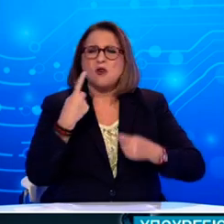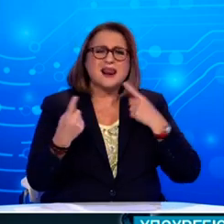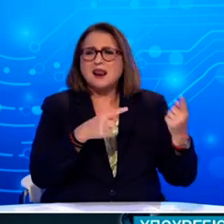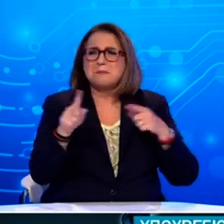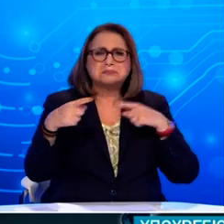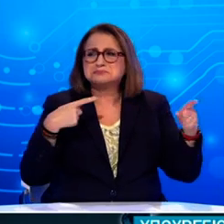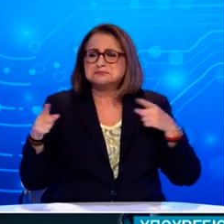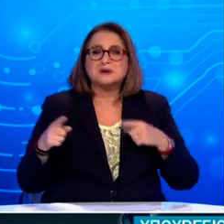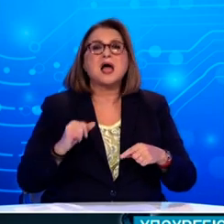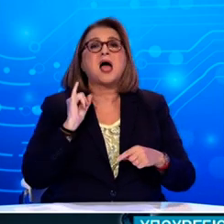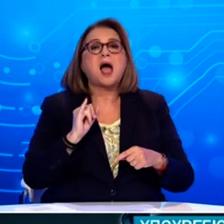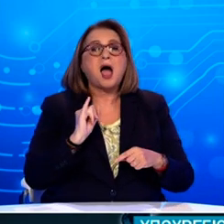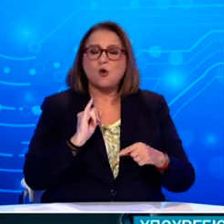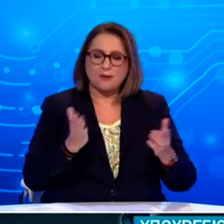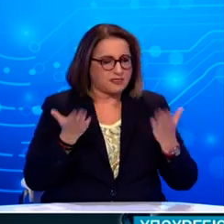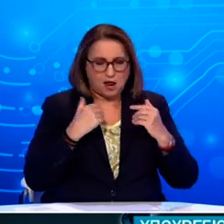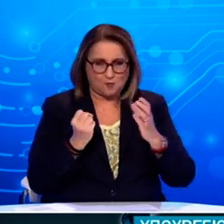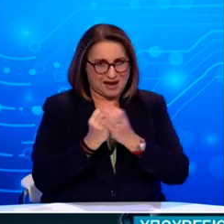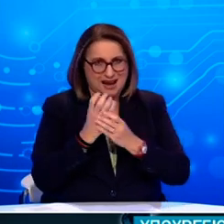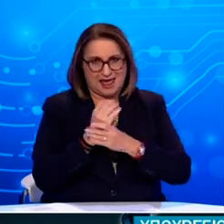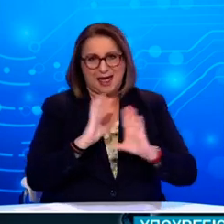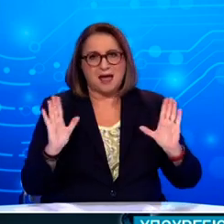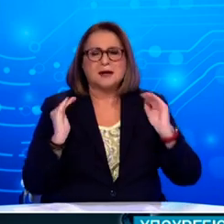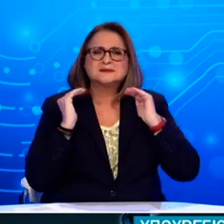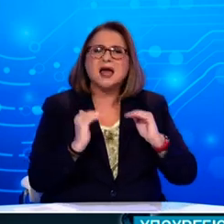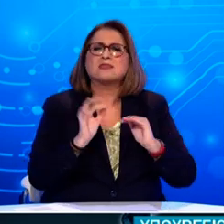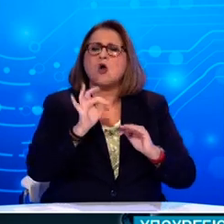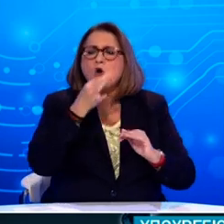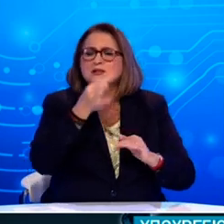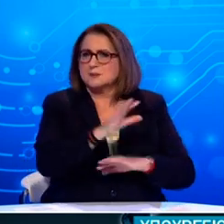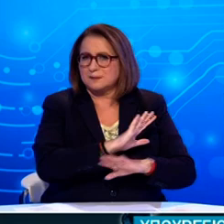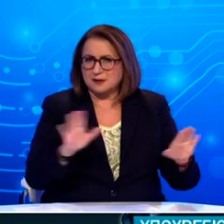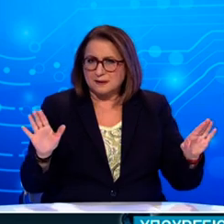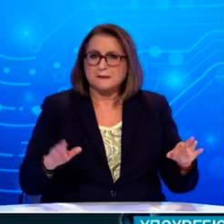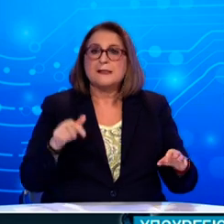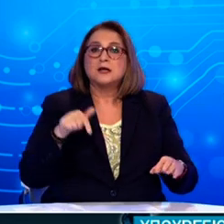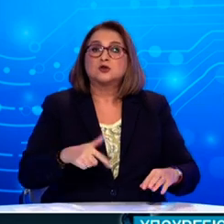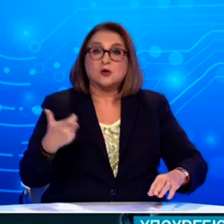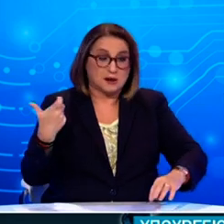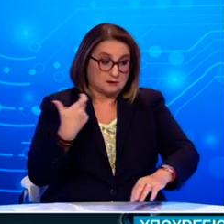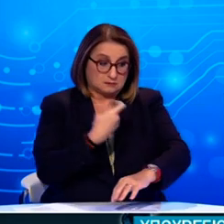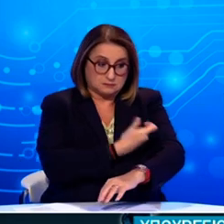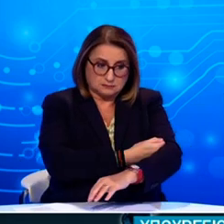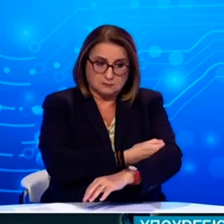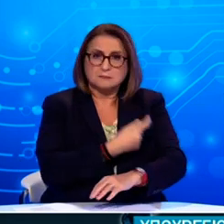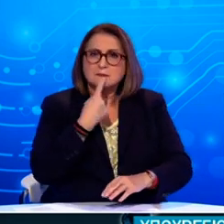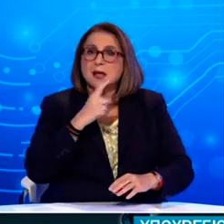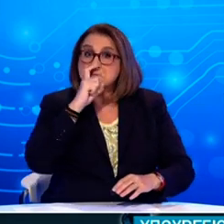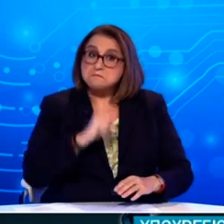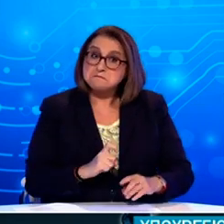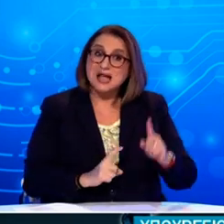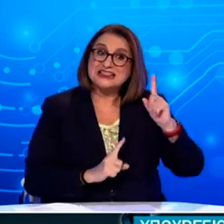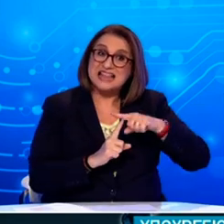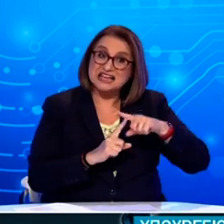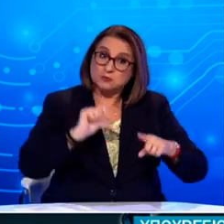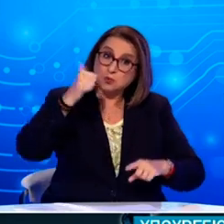για τον εμβολιασμό δεν έχουν αλλάξει από τη μία δεν απαιτεί τα αρνητικό τεστ για COVID για την εκτέλεσή του αλλά επίσης δεν φαίνεται να υπάρχει και